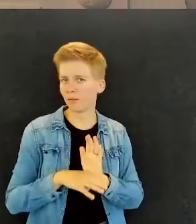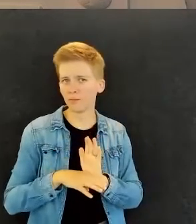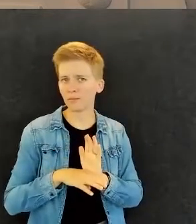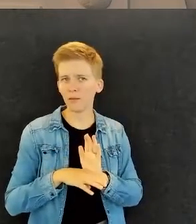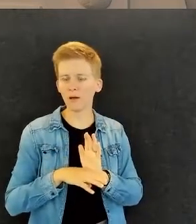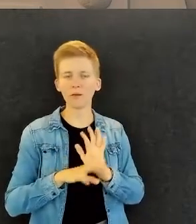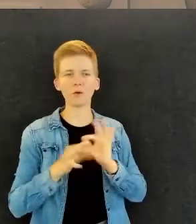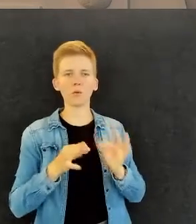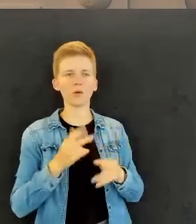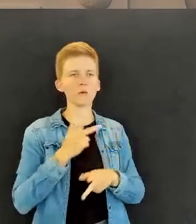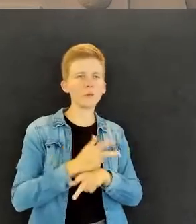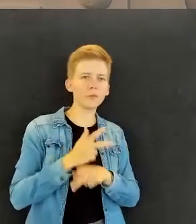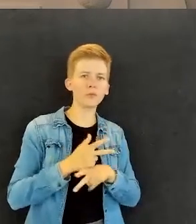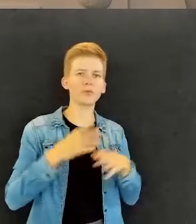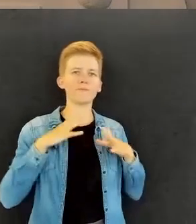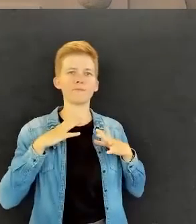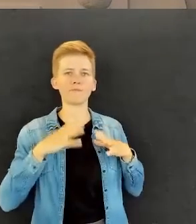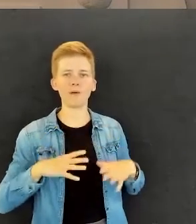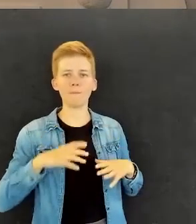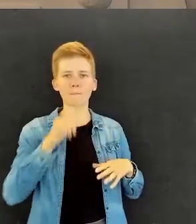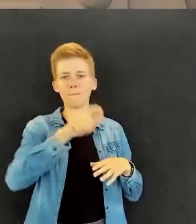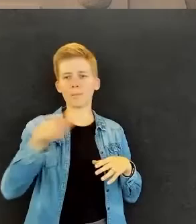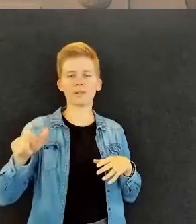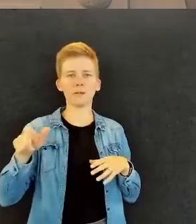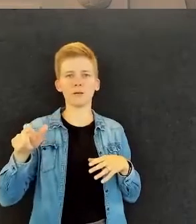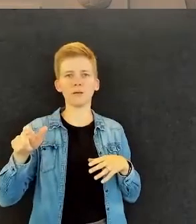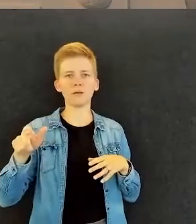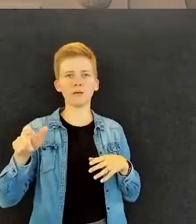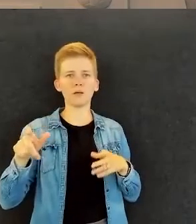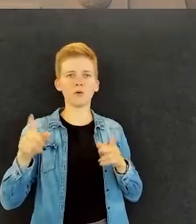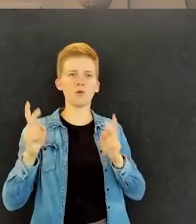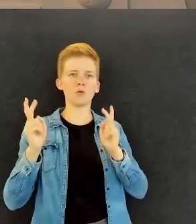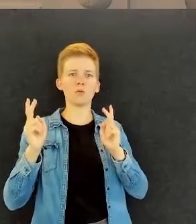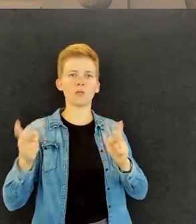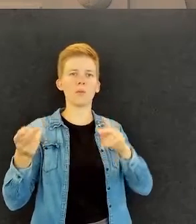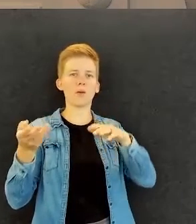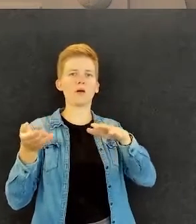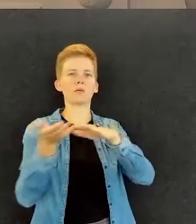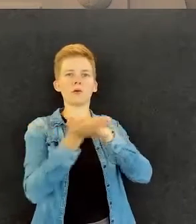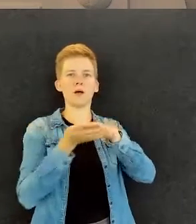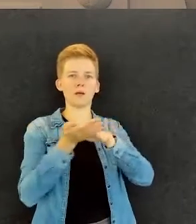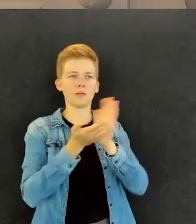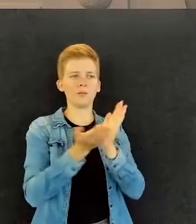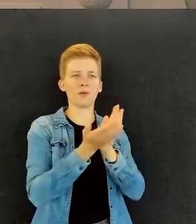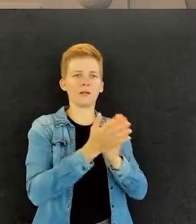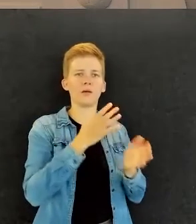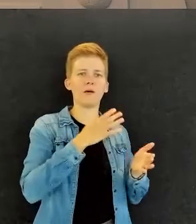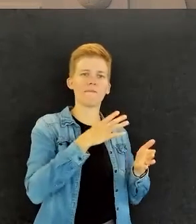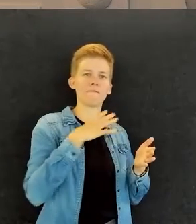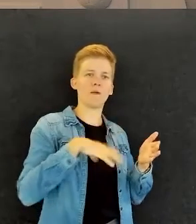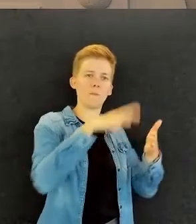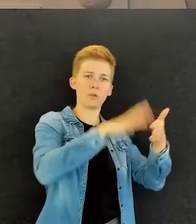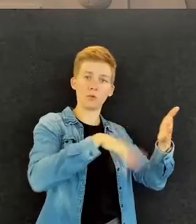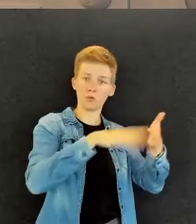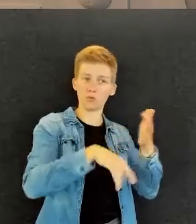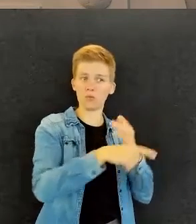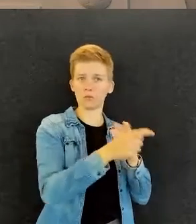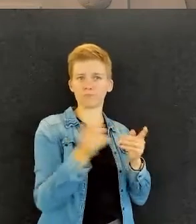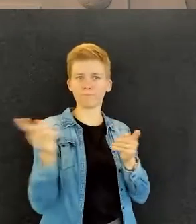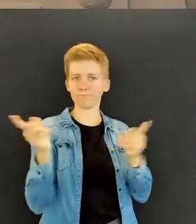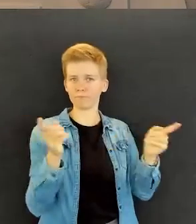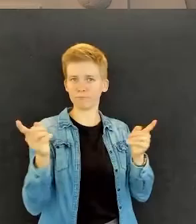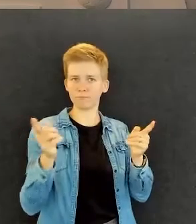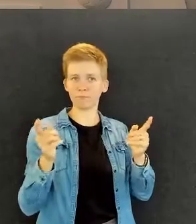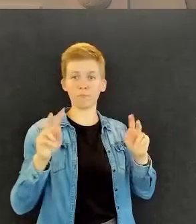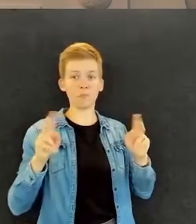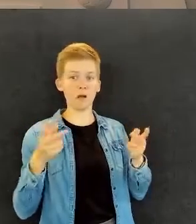varmistetaan, että vammaiset henkilöt on samalla asemassa sitten vammattomien kanssa siinä työnhaussa vai ovatko he